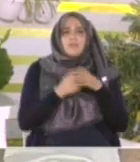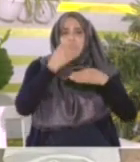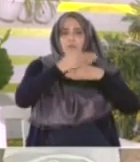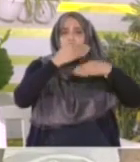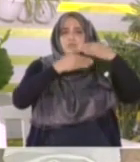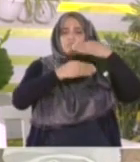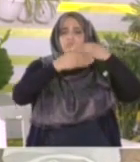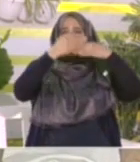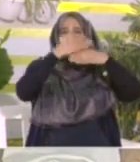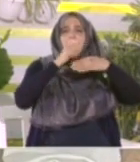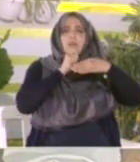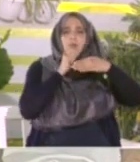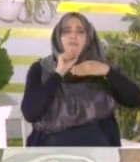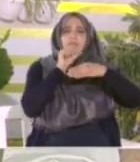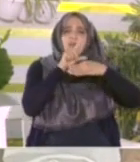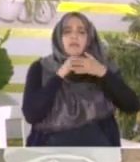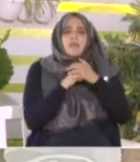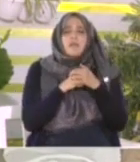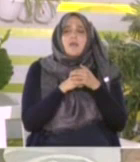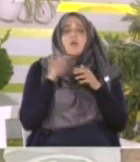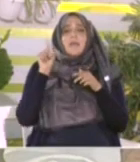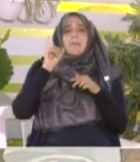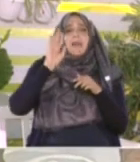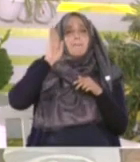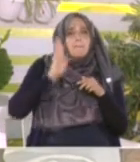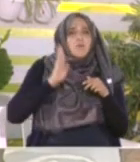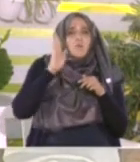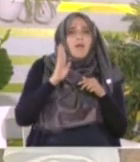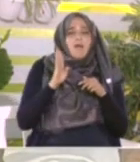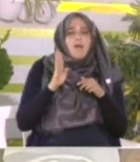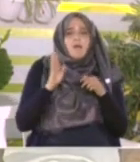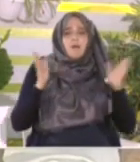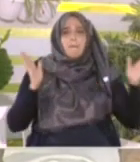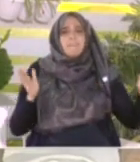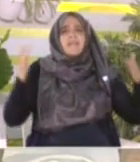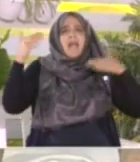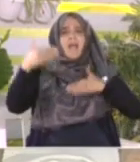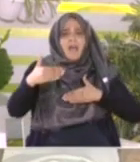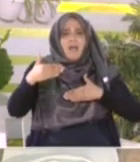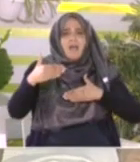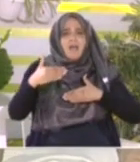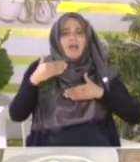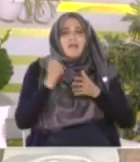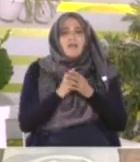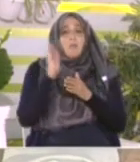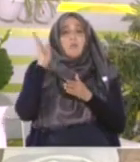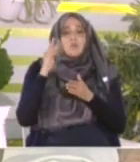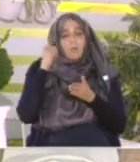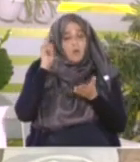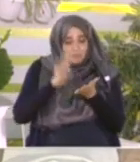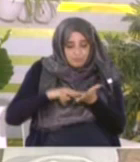المستويات يحتاج إلى صخرة يقف عليها